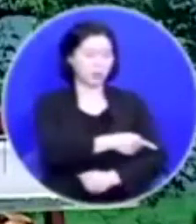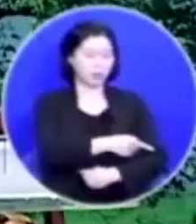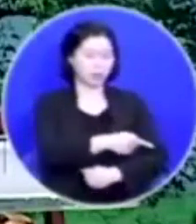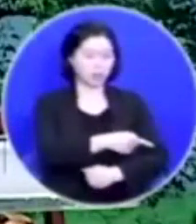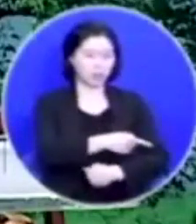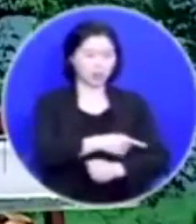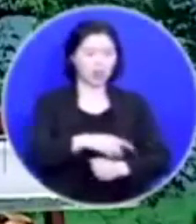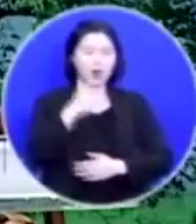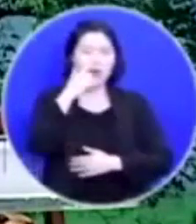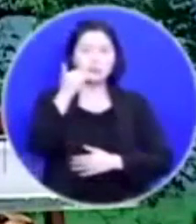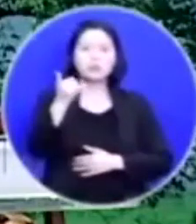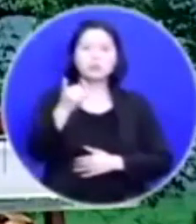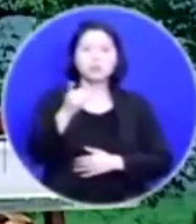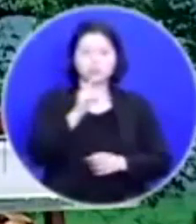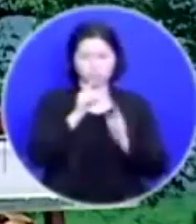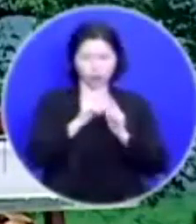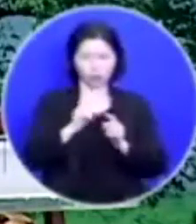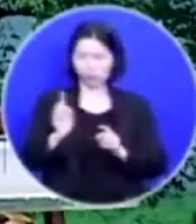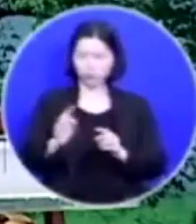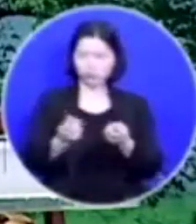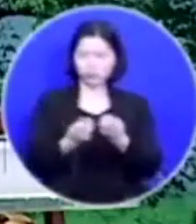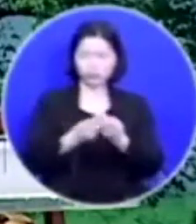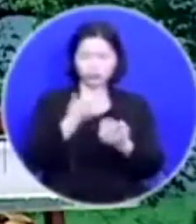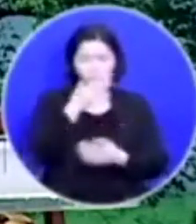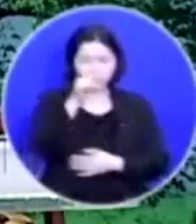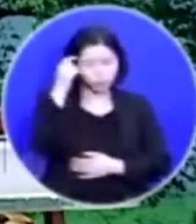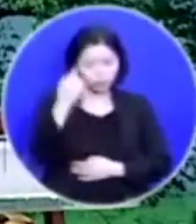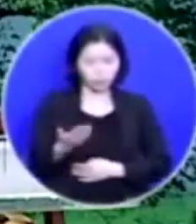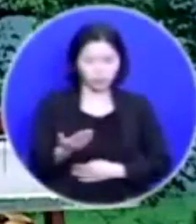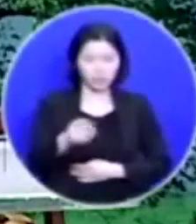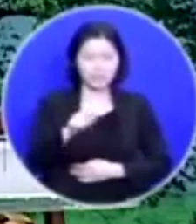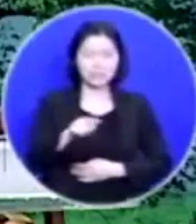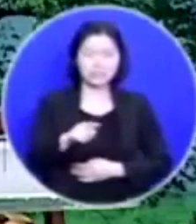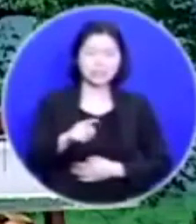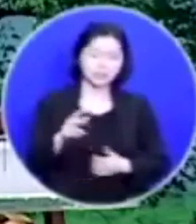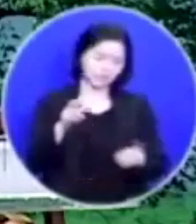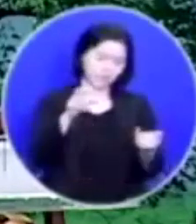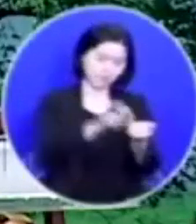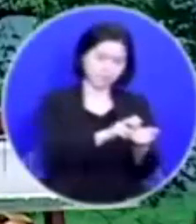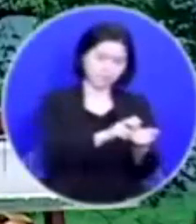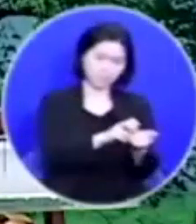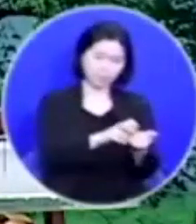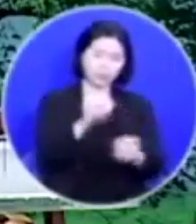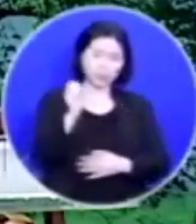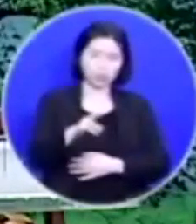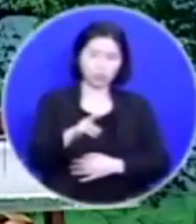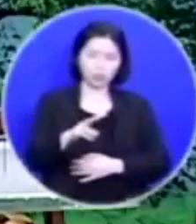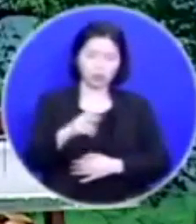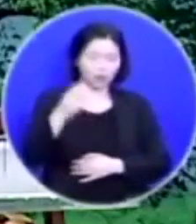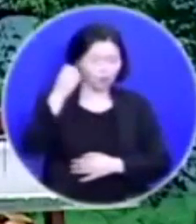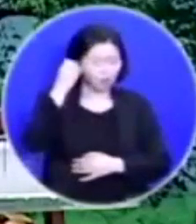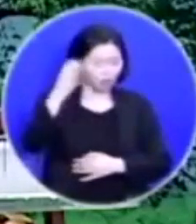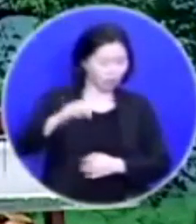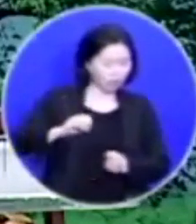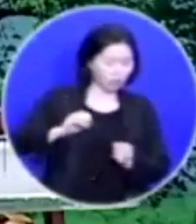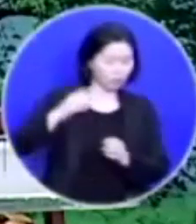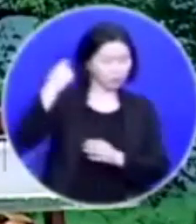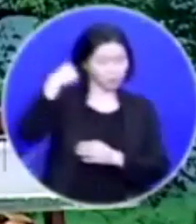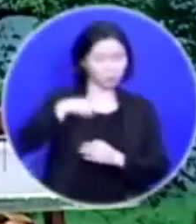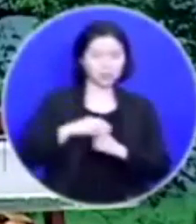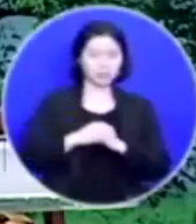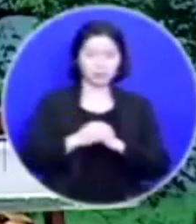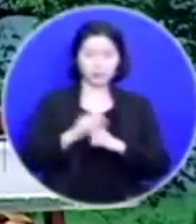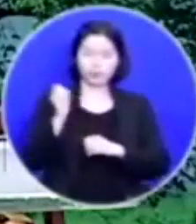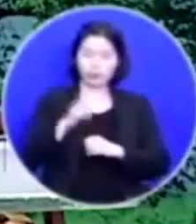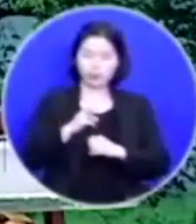부모님이 어떻게 그렇게 할 수가 있죠 그 배신감 그리고 그 상실감 꼭